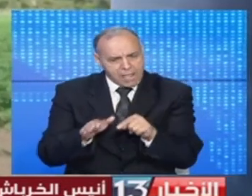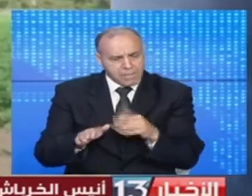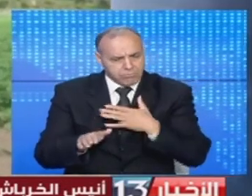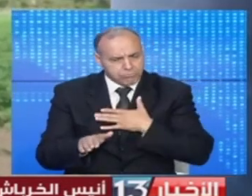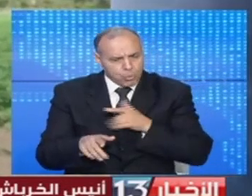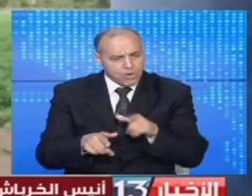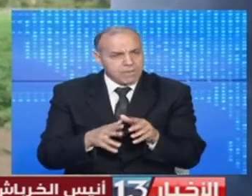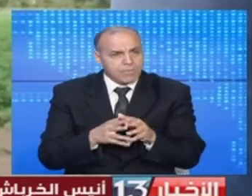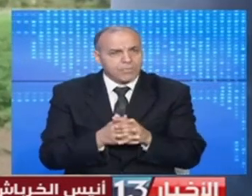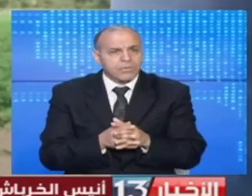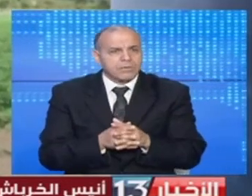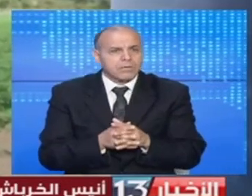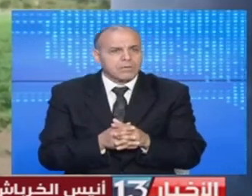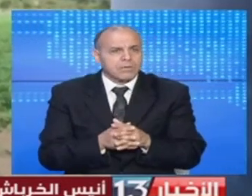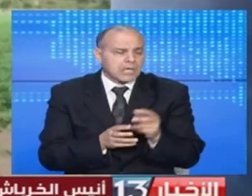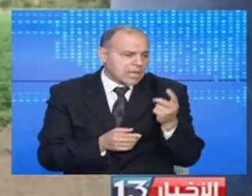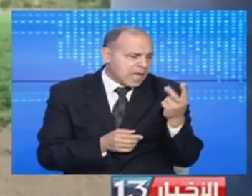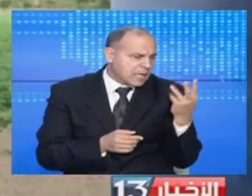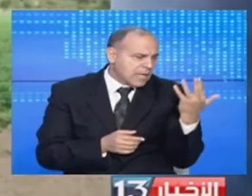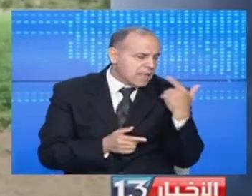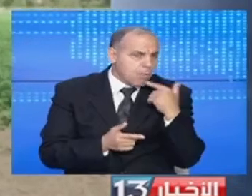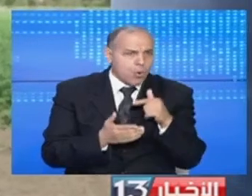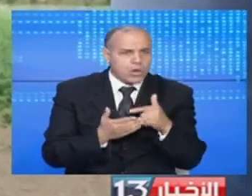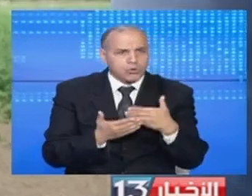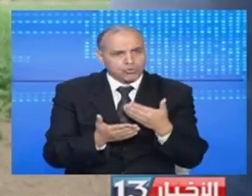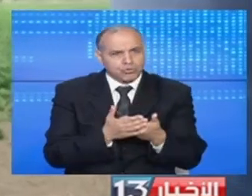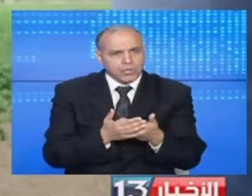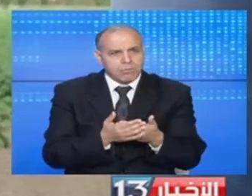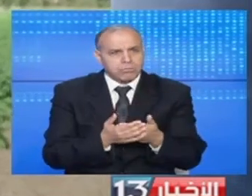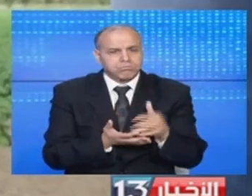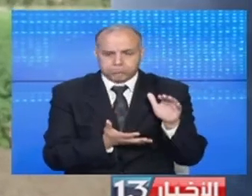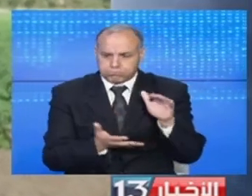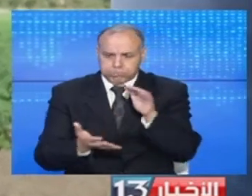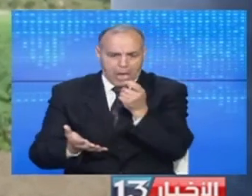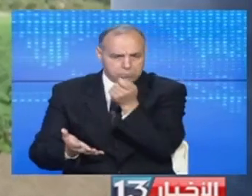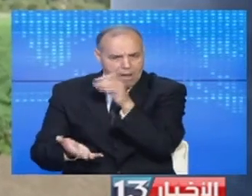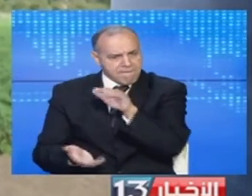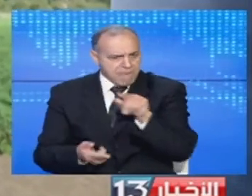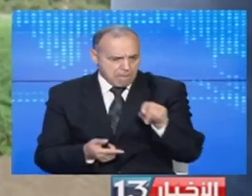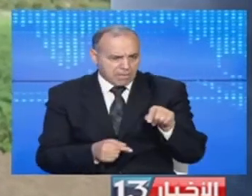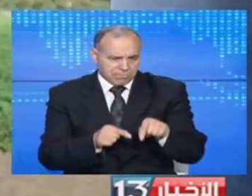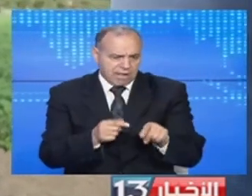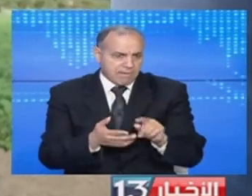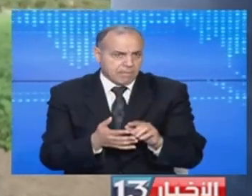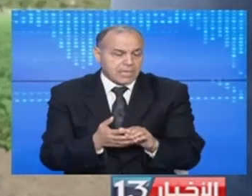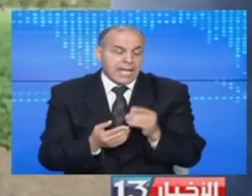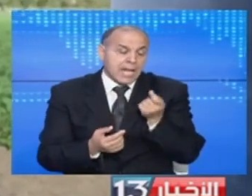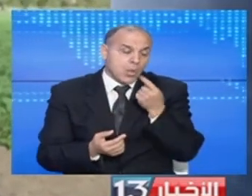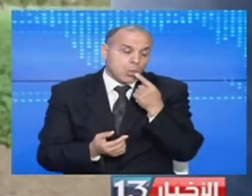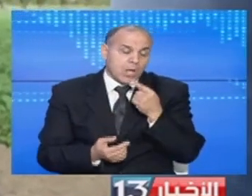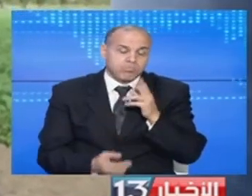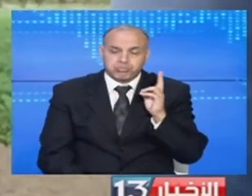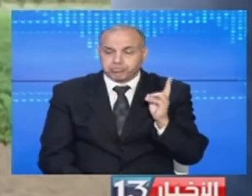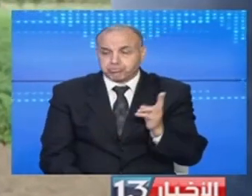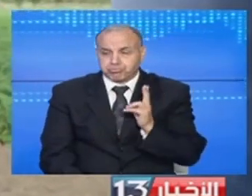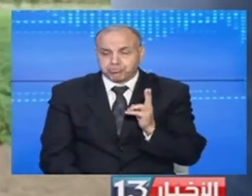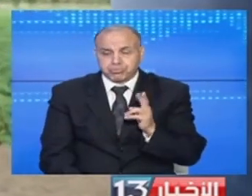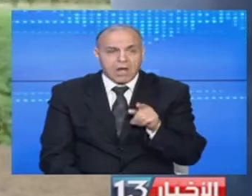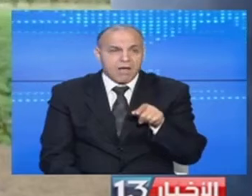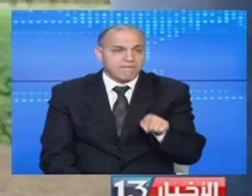بفورها معناها يجي نهارين وناتلاف أيام وصلنا ساتس فيه بالبفور موجودة لكن الأسم لا تتعدى